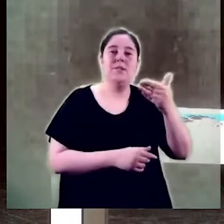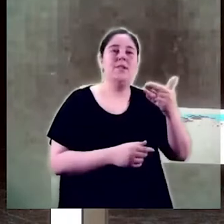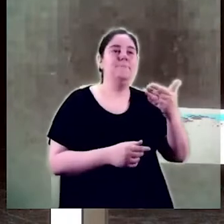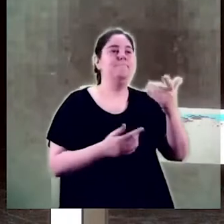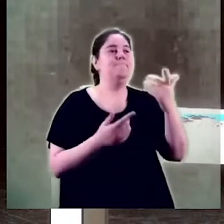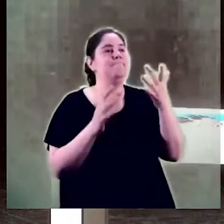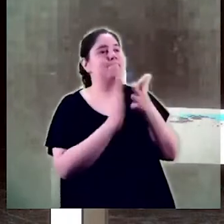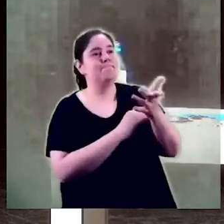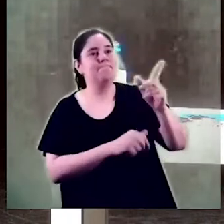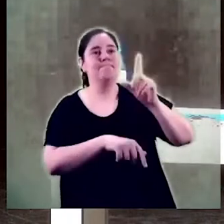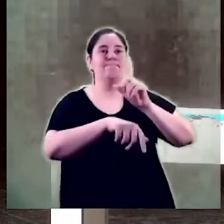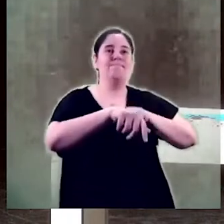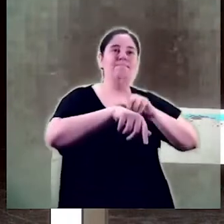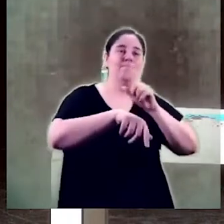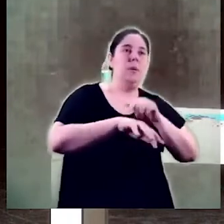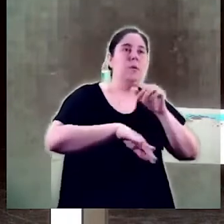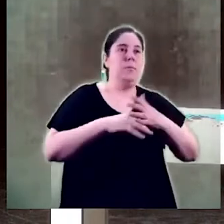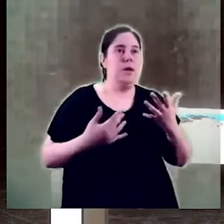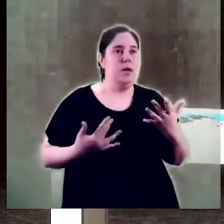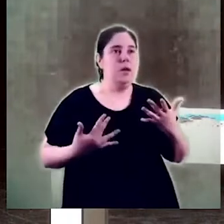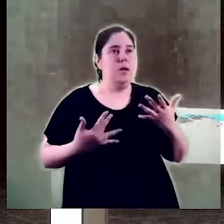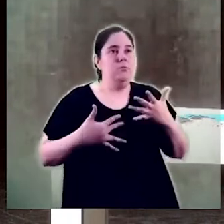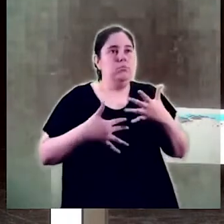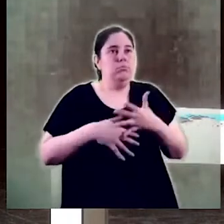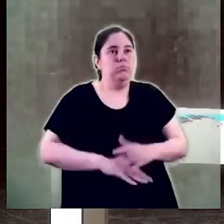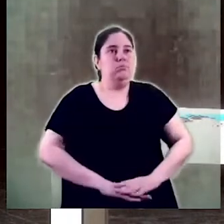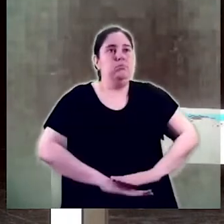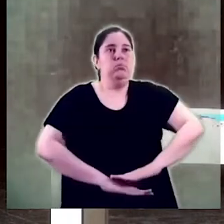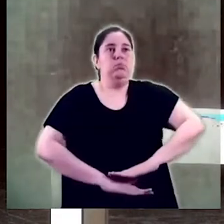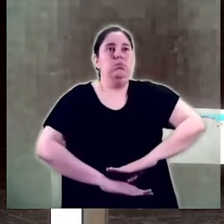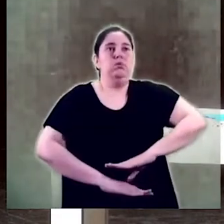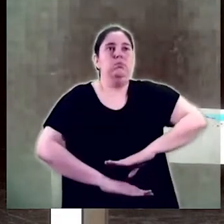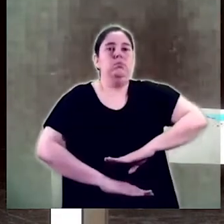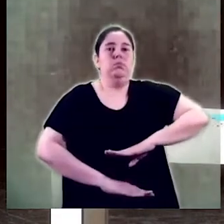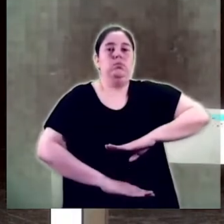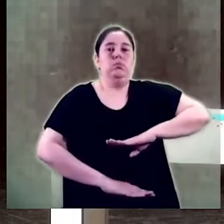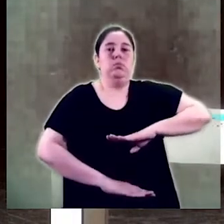temps, una mena de sedimentació i afegiria